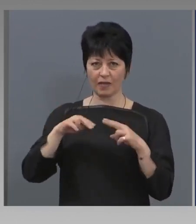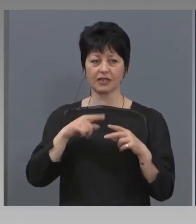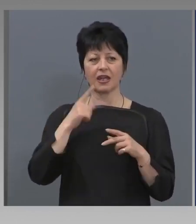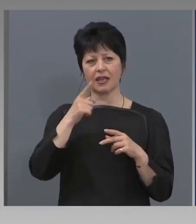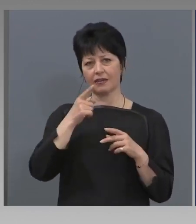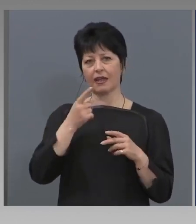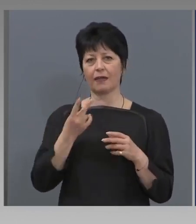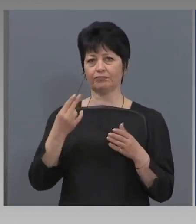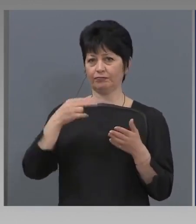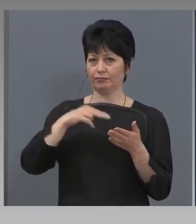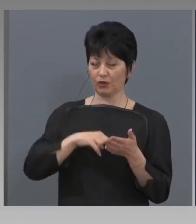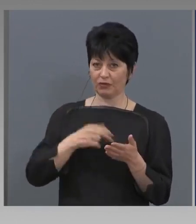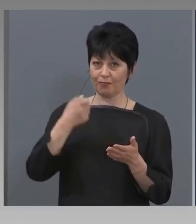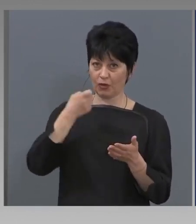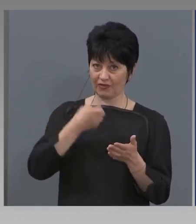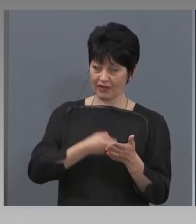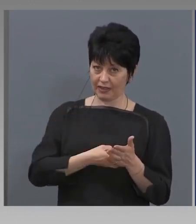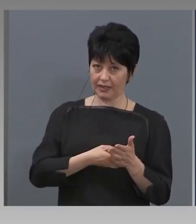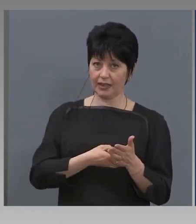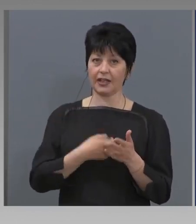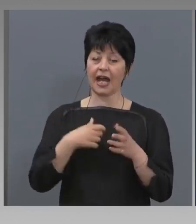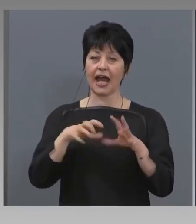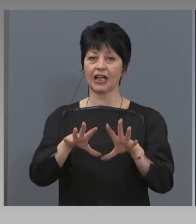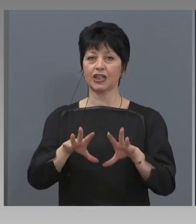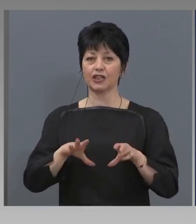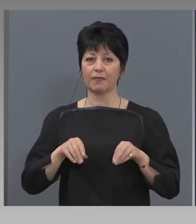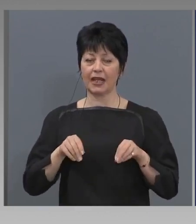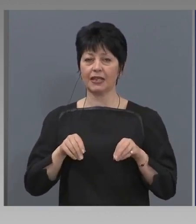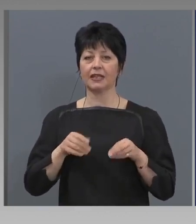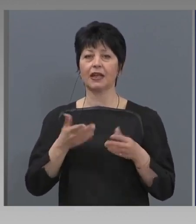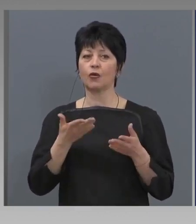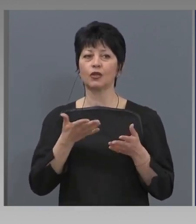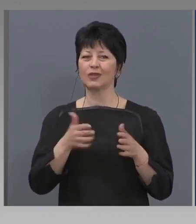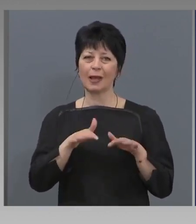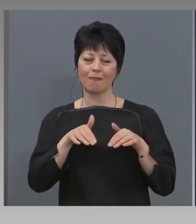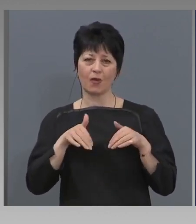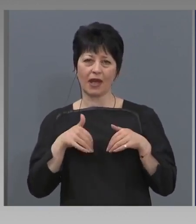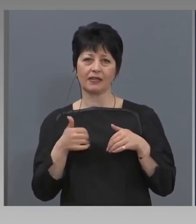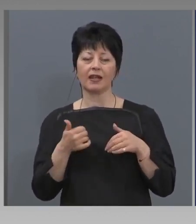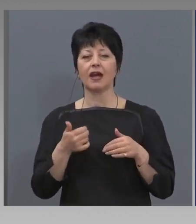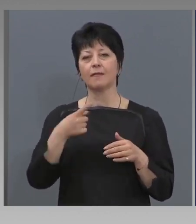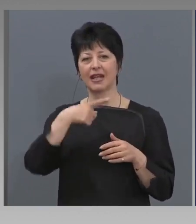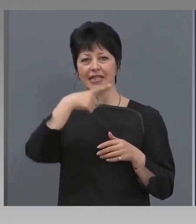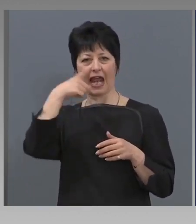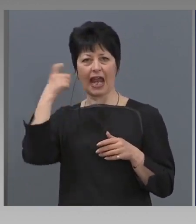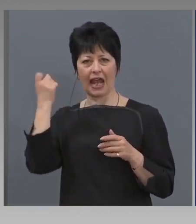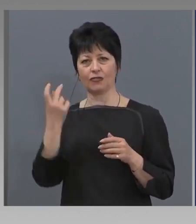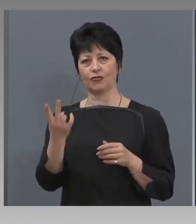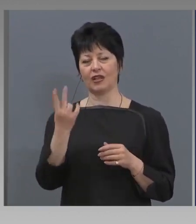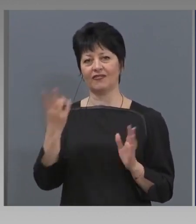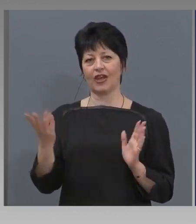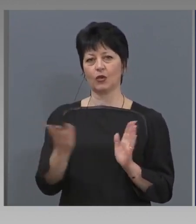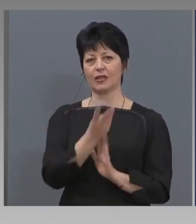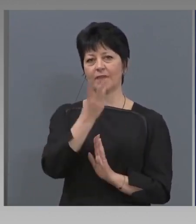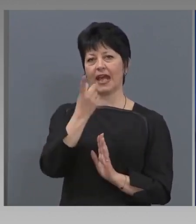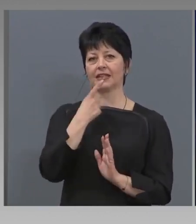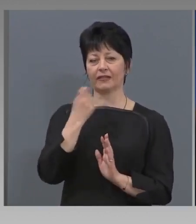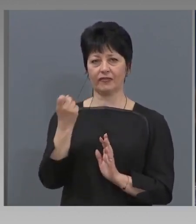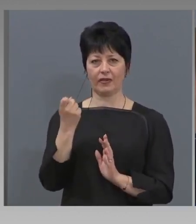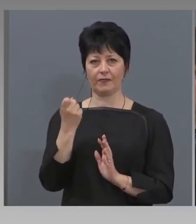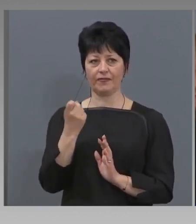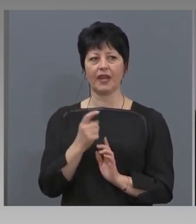препотвърдиха ангажиментите, които са поети в лятото на 2018 година. Никакво